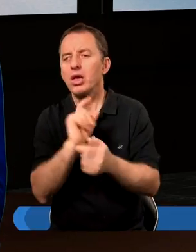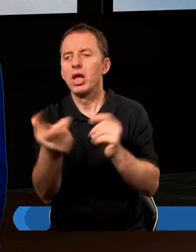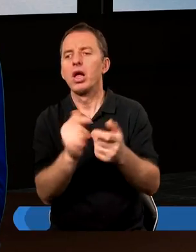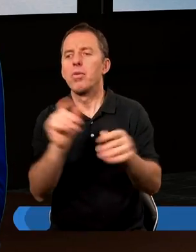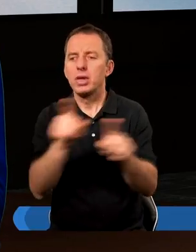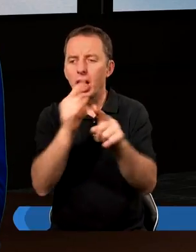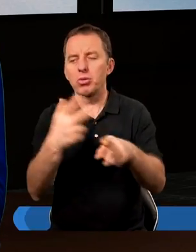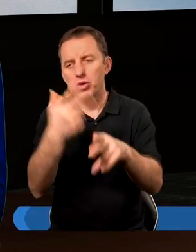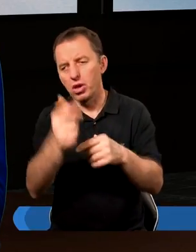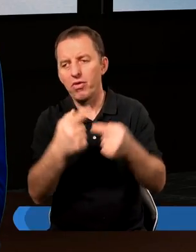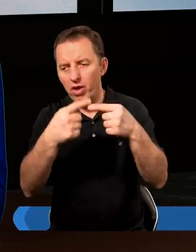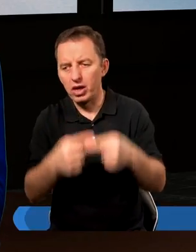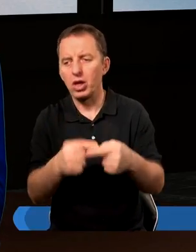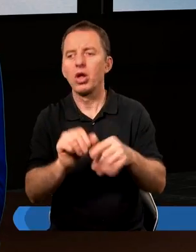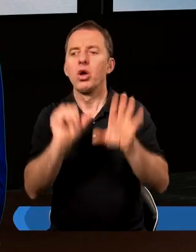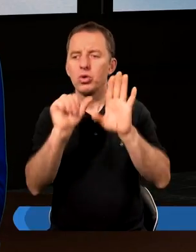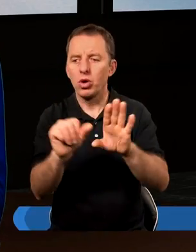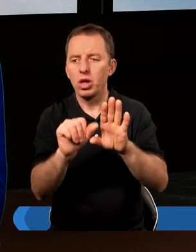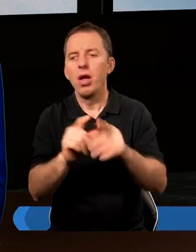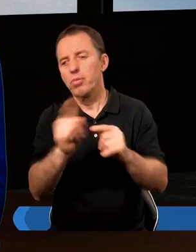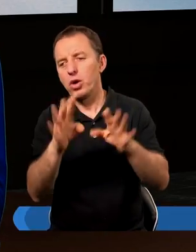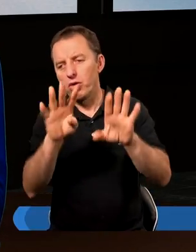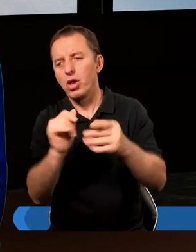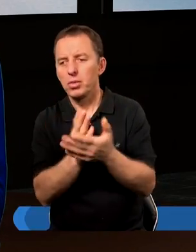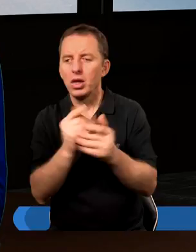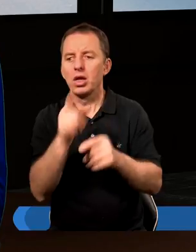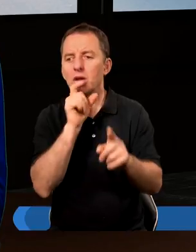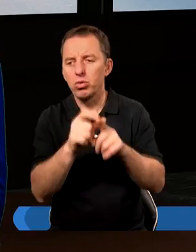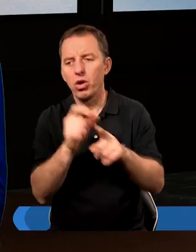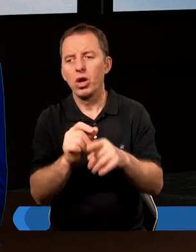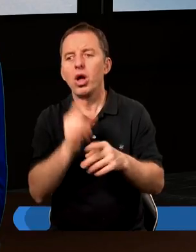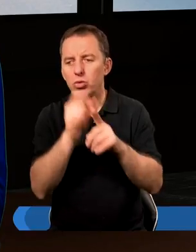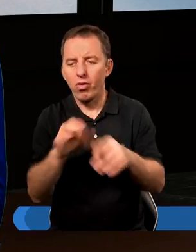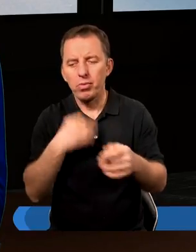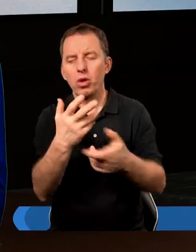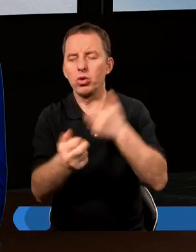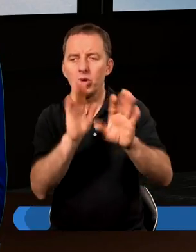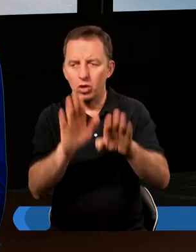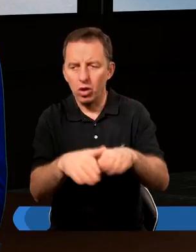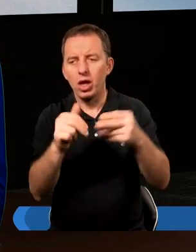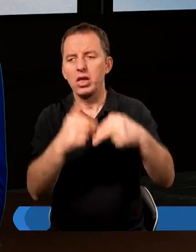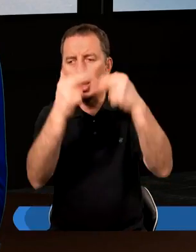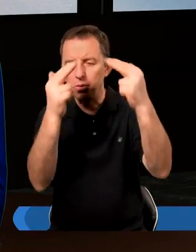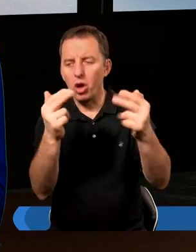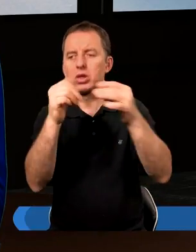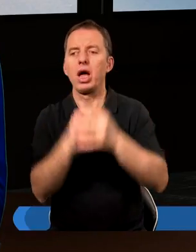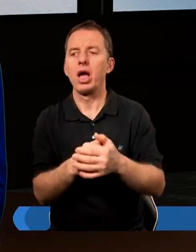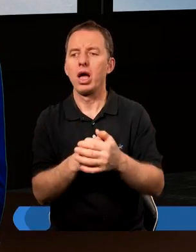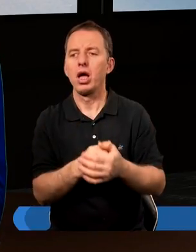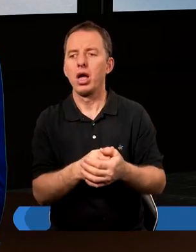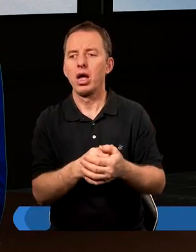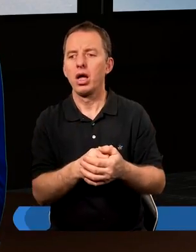Psalm 33, werset 6-9, m.in. takie słowa. Słowem Pana uczynione zostały niebiosa.